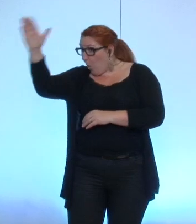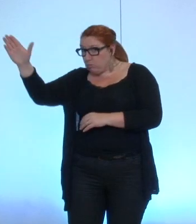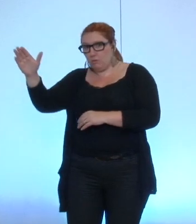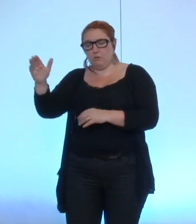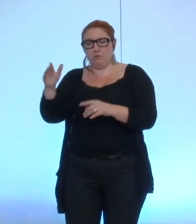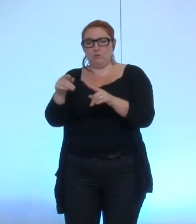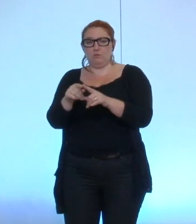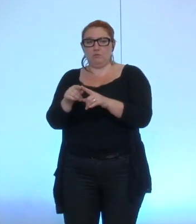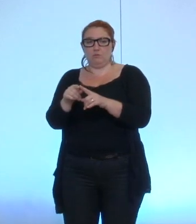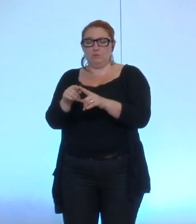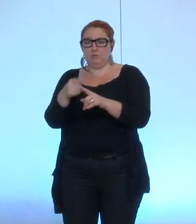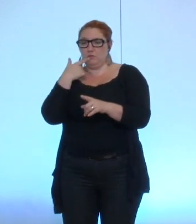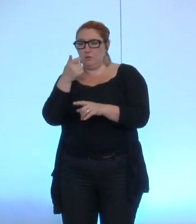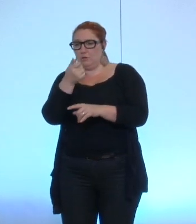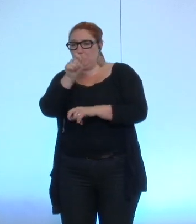plusieurs